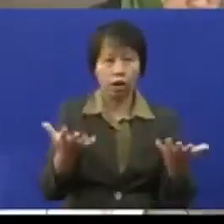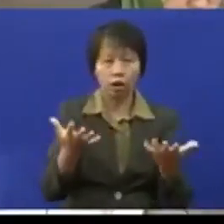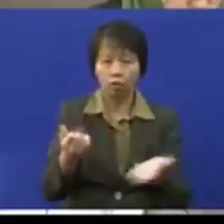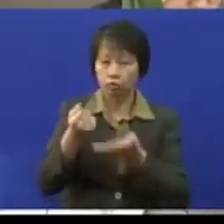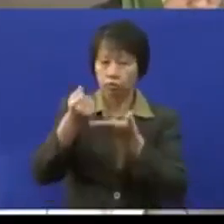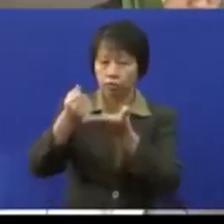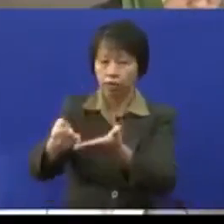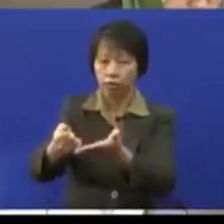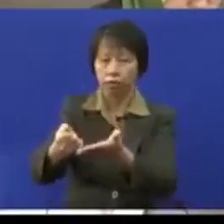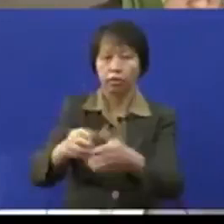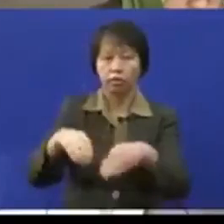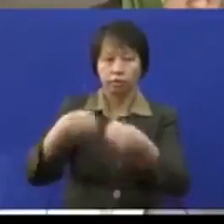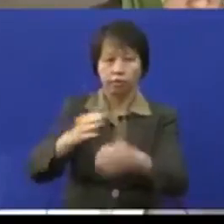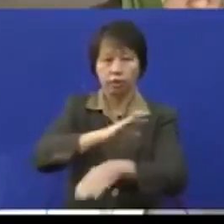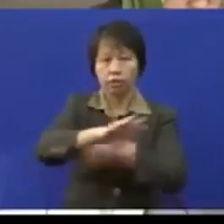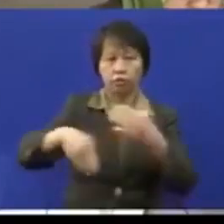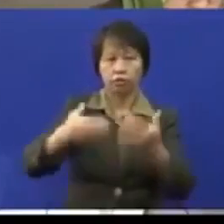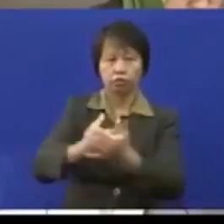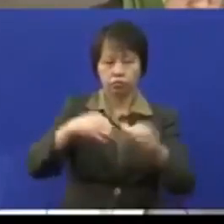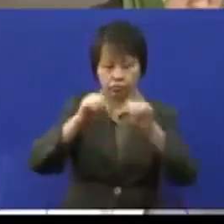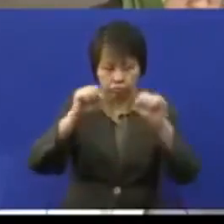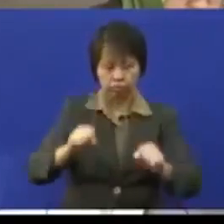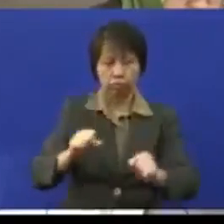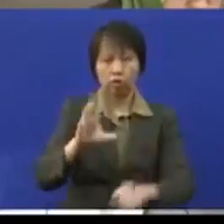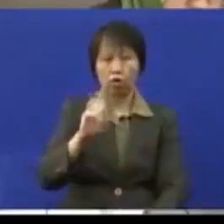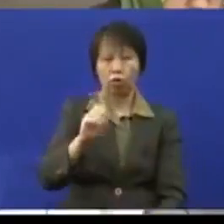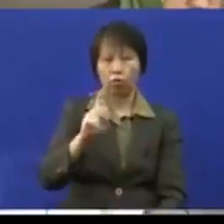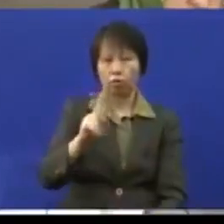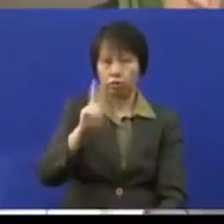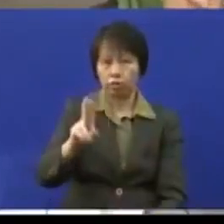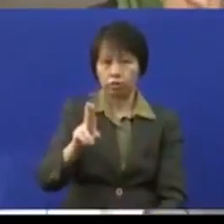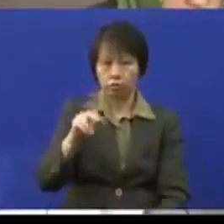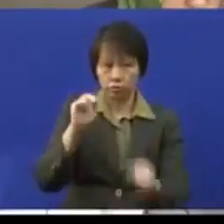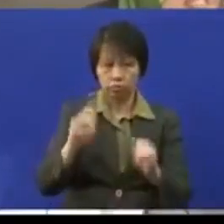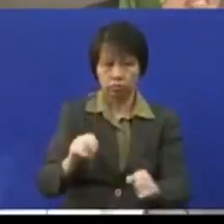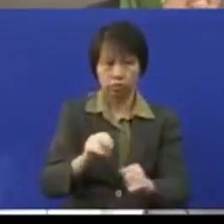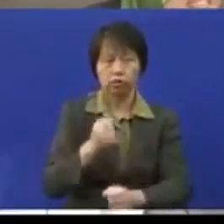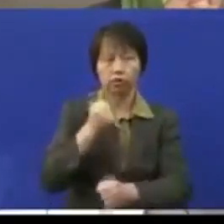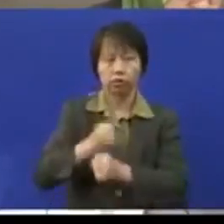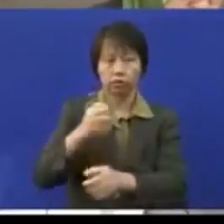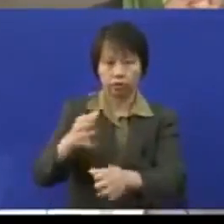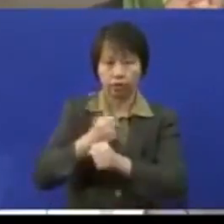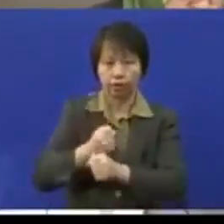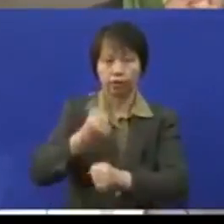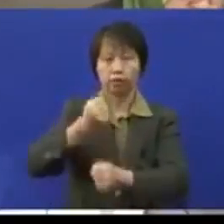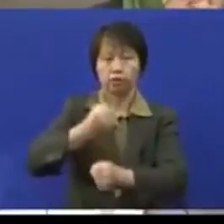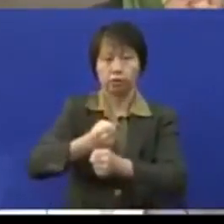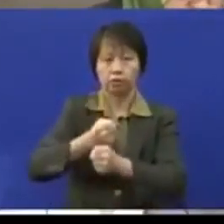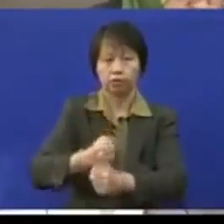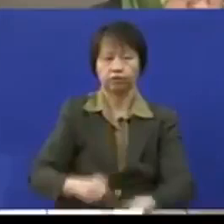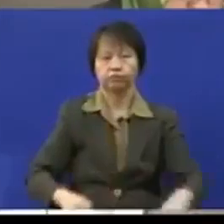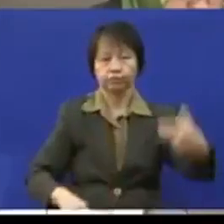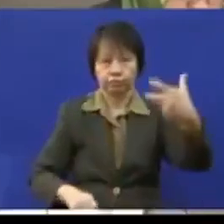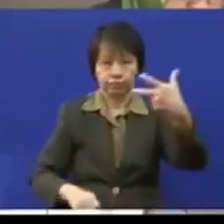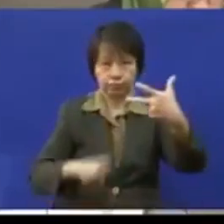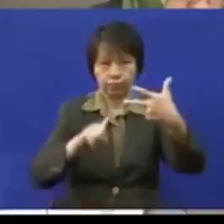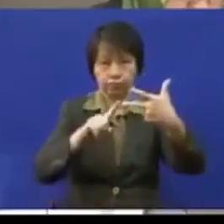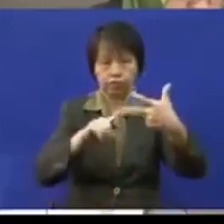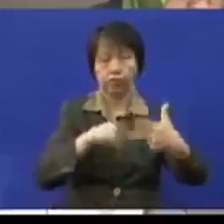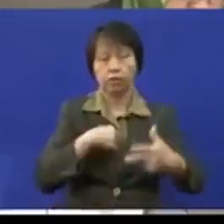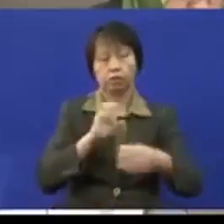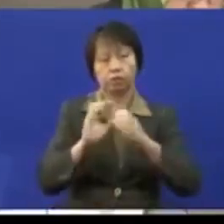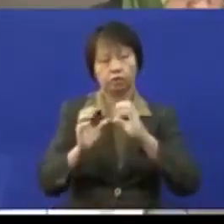membantu memberi semua support system agar orang kerupaya ini boleh bekerja yang kedua yang ketiganya saya ingin mengatakan tentang